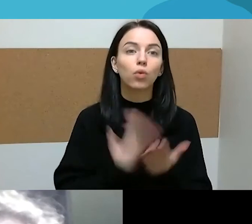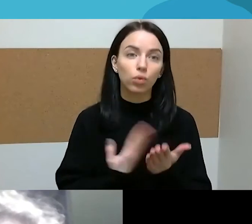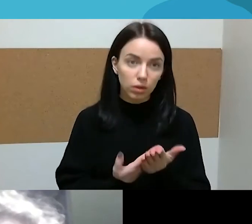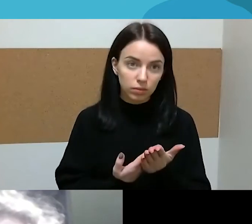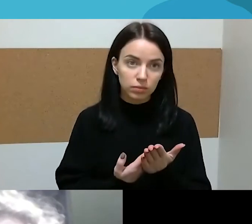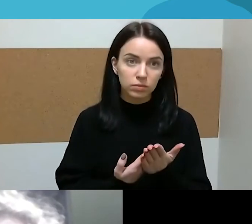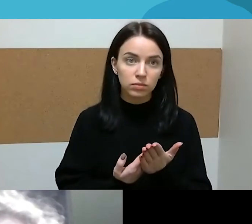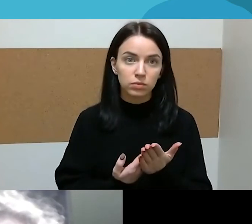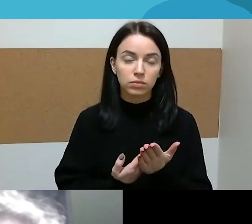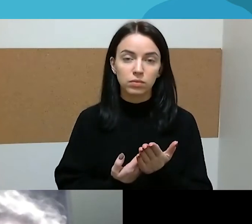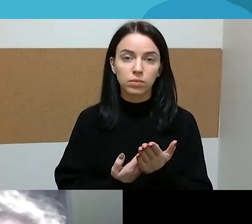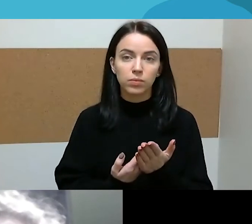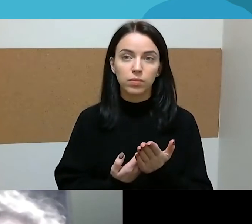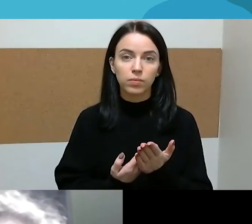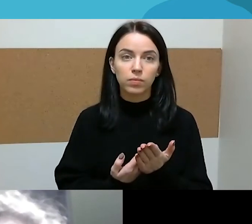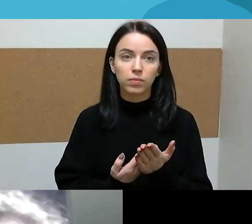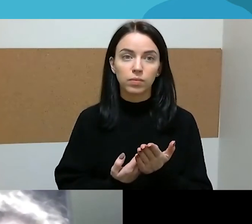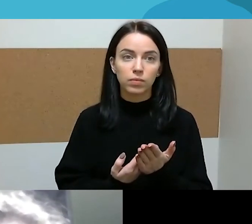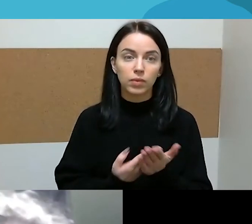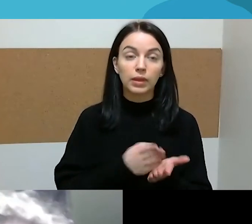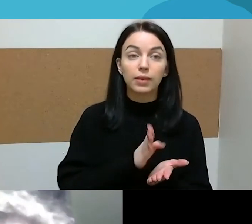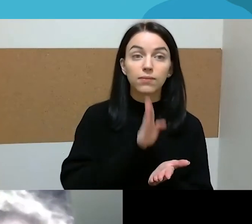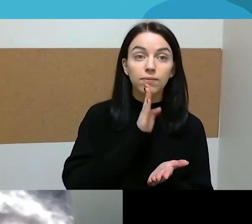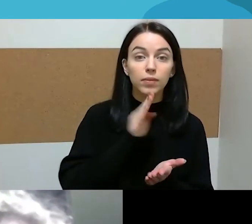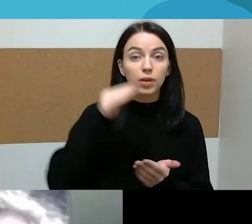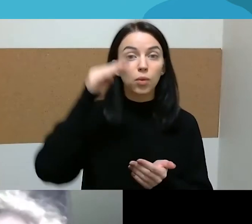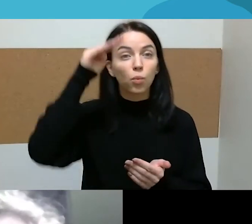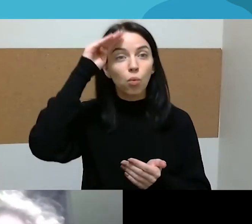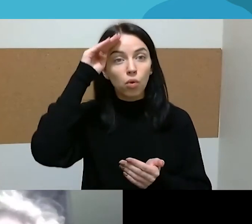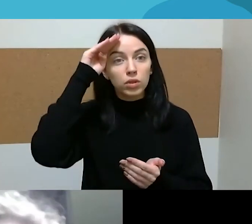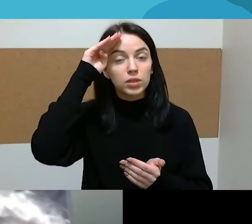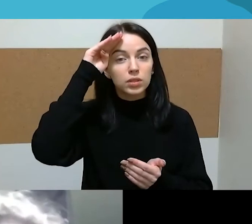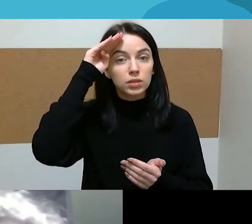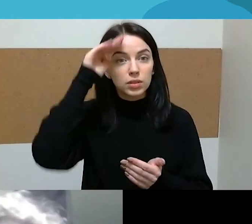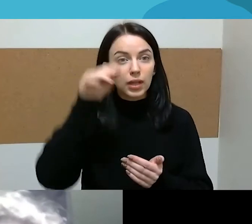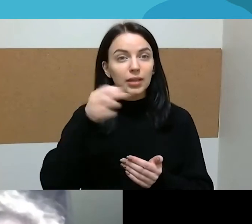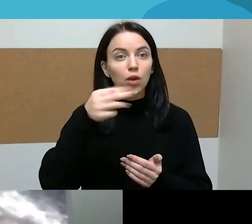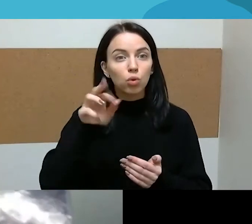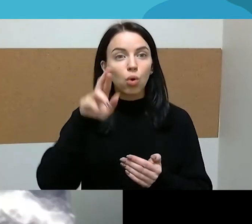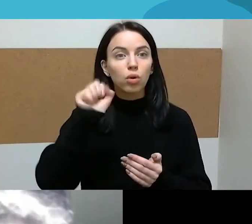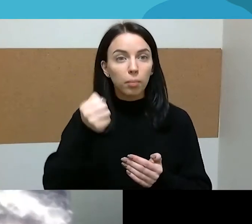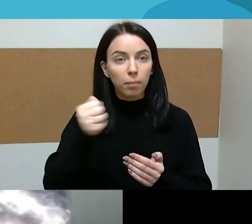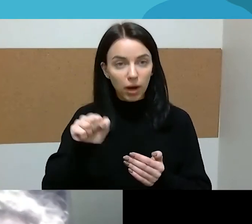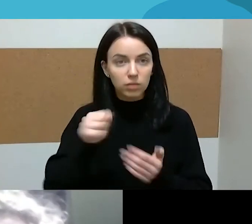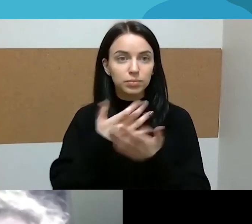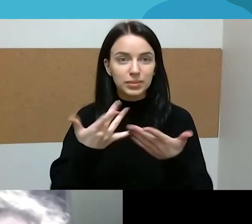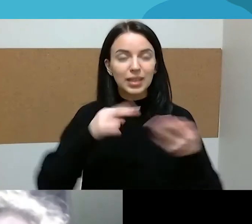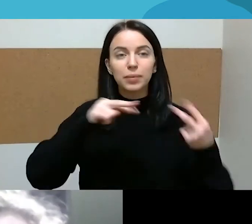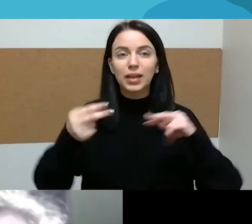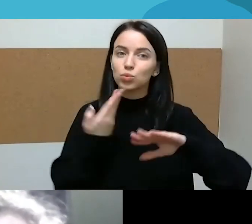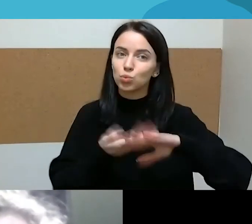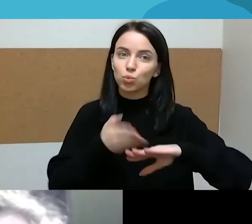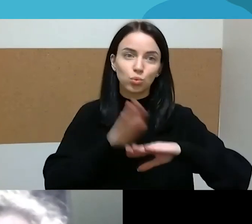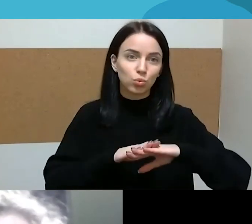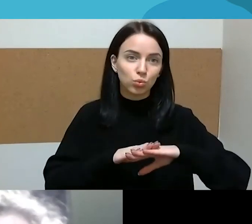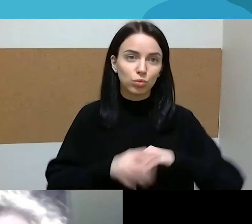kad lyčių vaidmenų padiktuotos tas normas keisti yra be galo sudėtinga. Ir ypatingai tai, kas yra susijęs